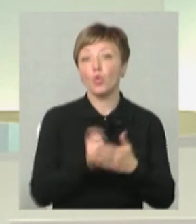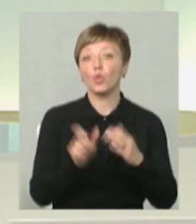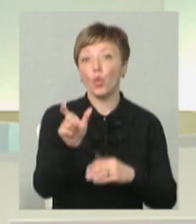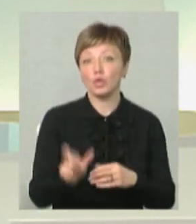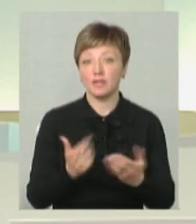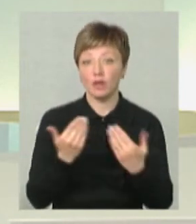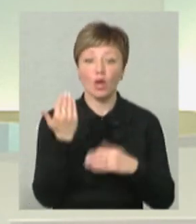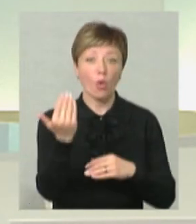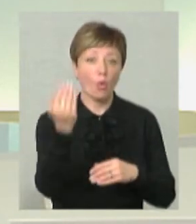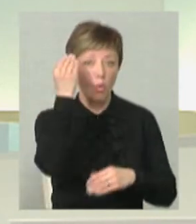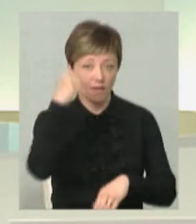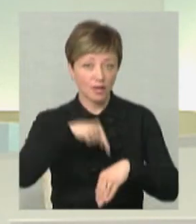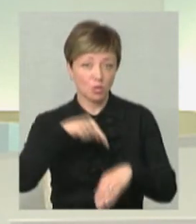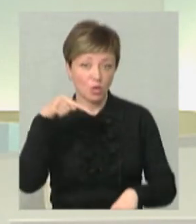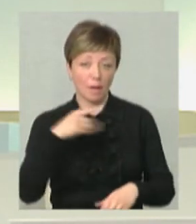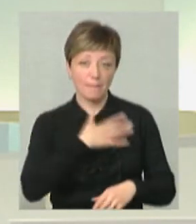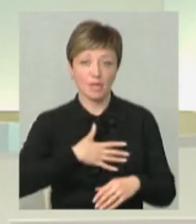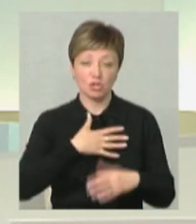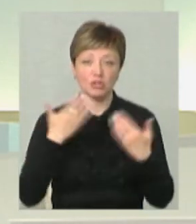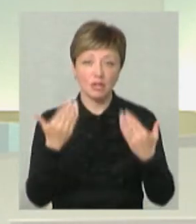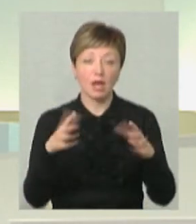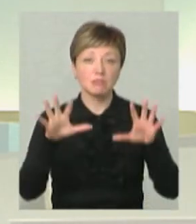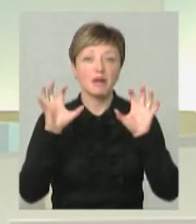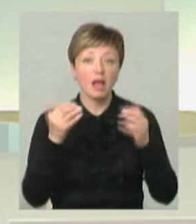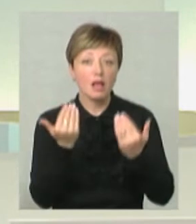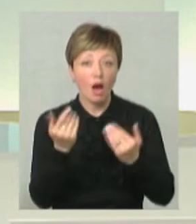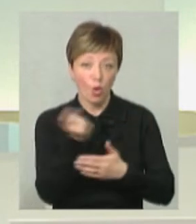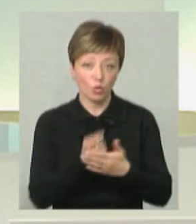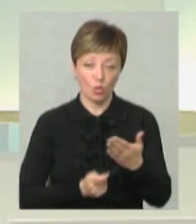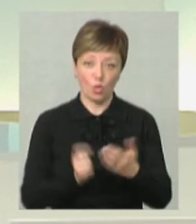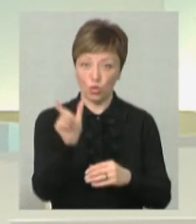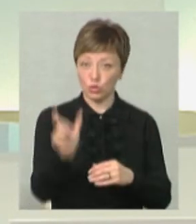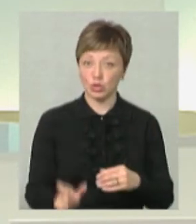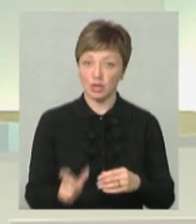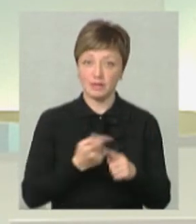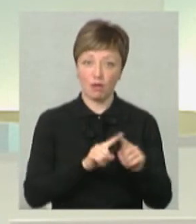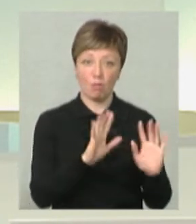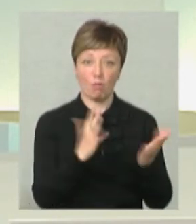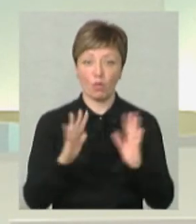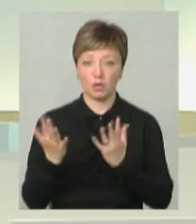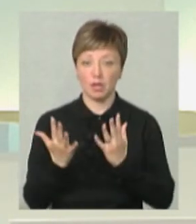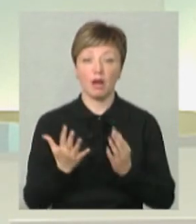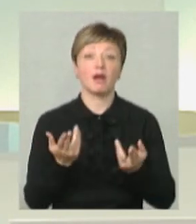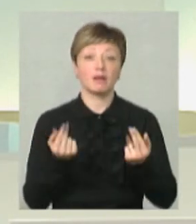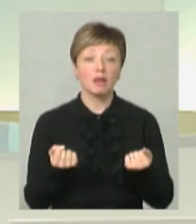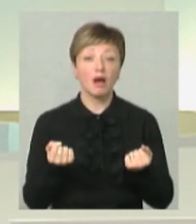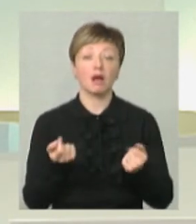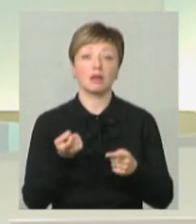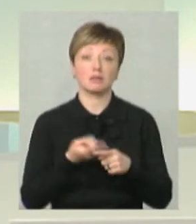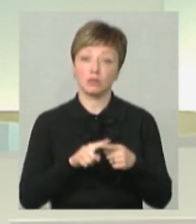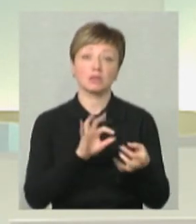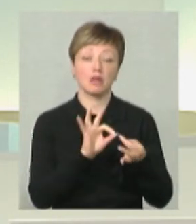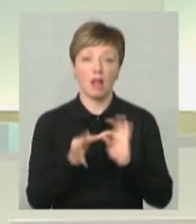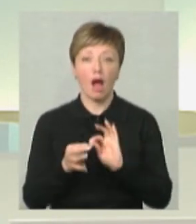все, його відчуття, його пережиття, його сприйняття цих подій. Так, то складно.